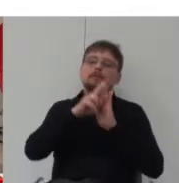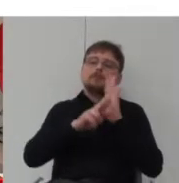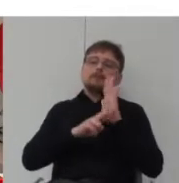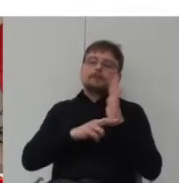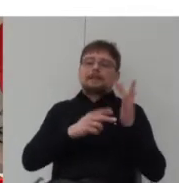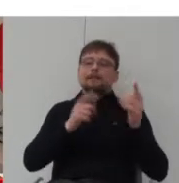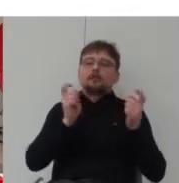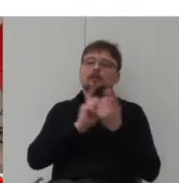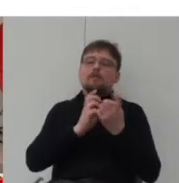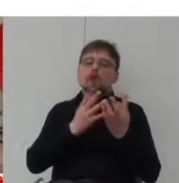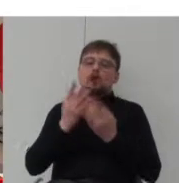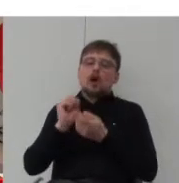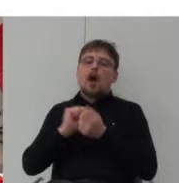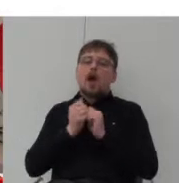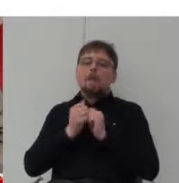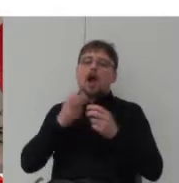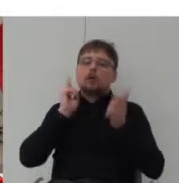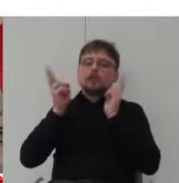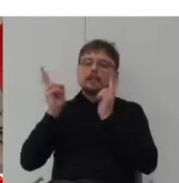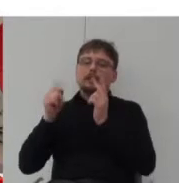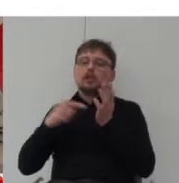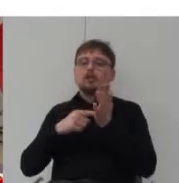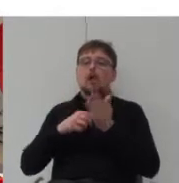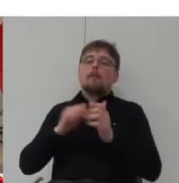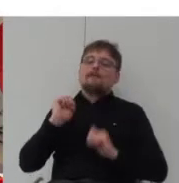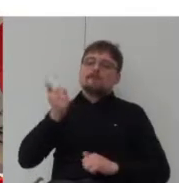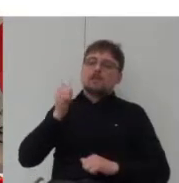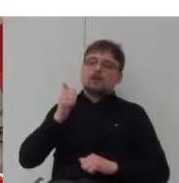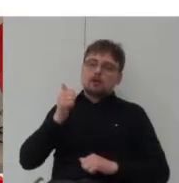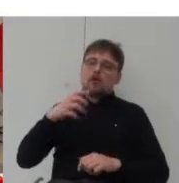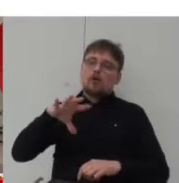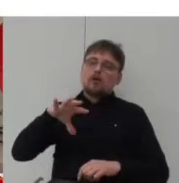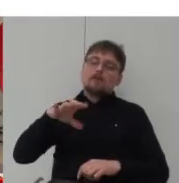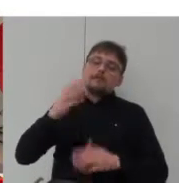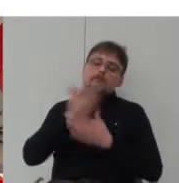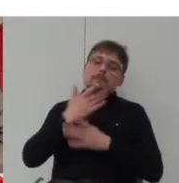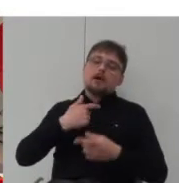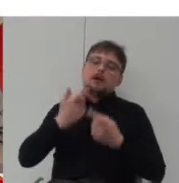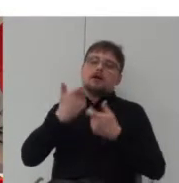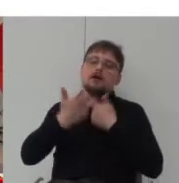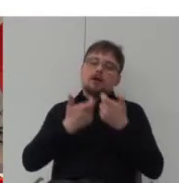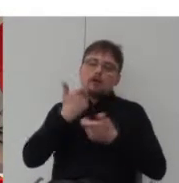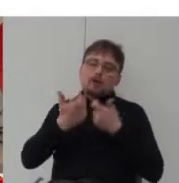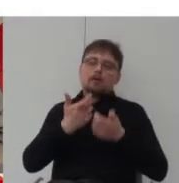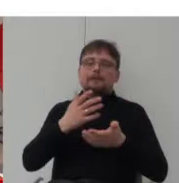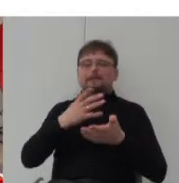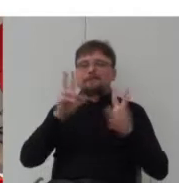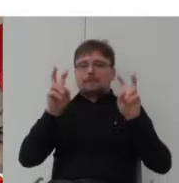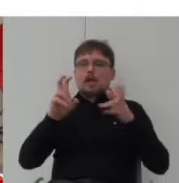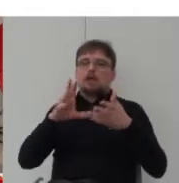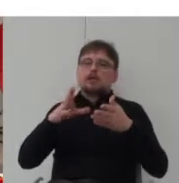tworzy pewien szkielet który zapewnia ten standard i który dopiero później jest